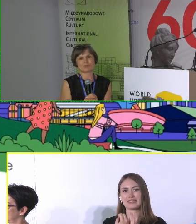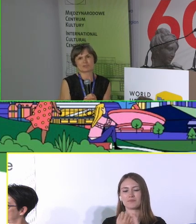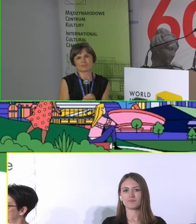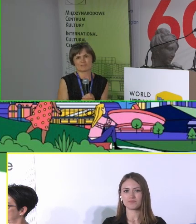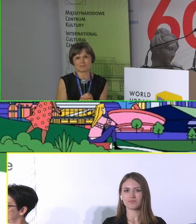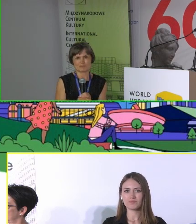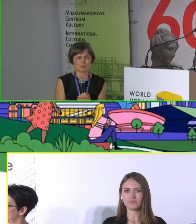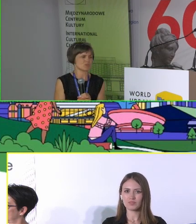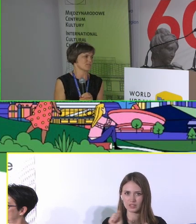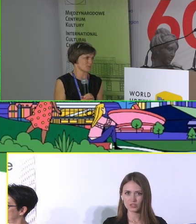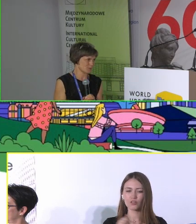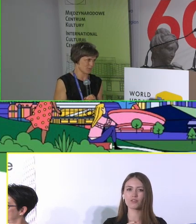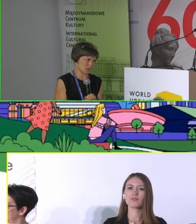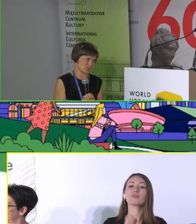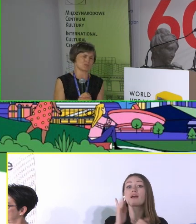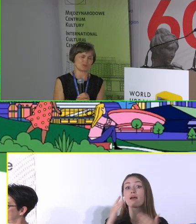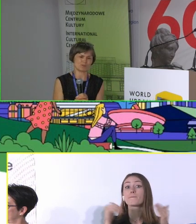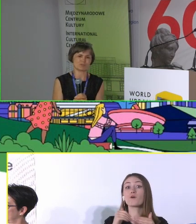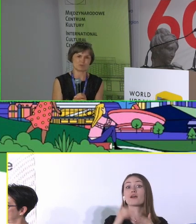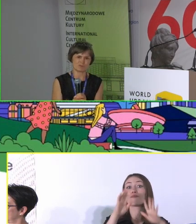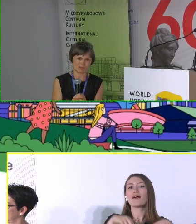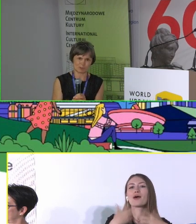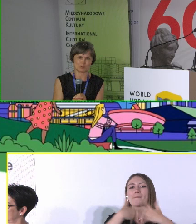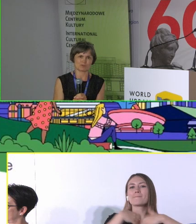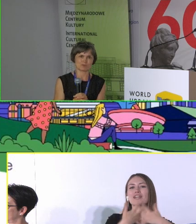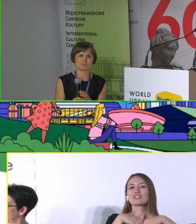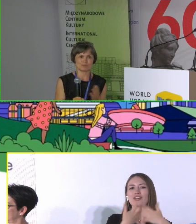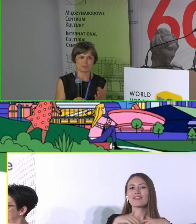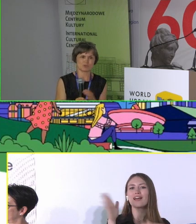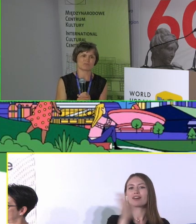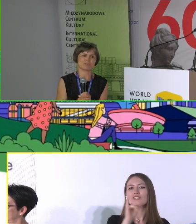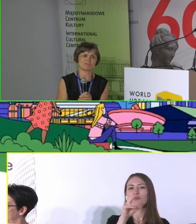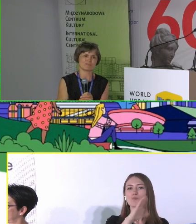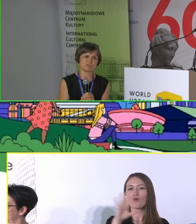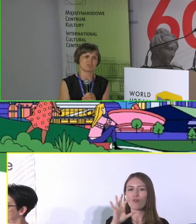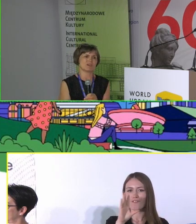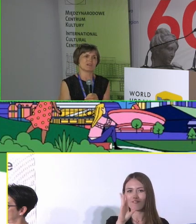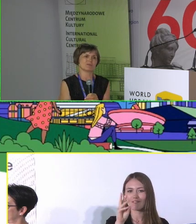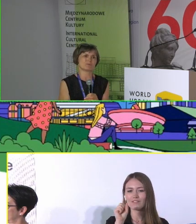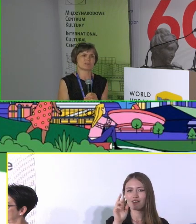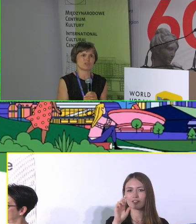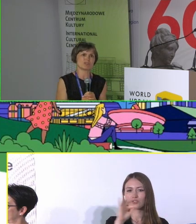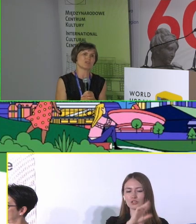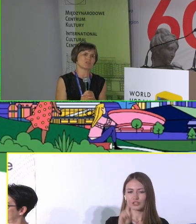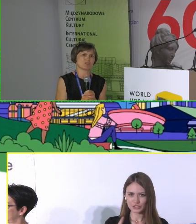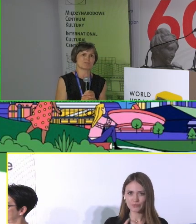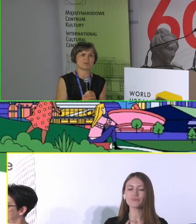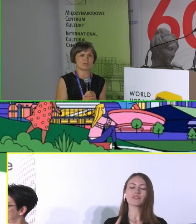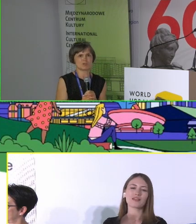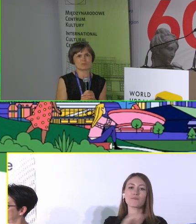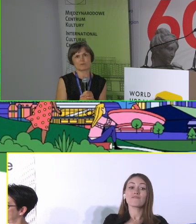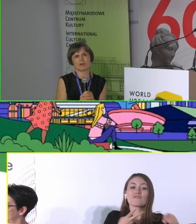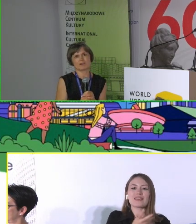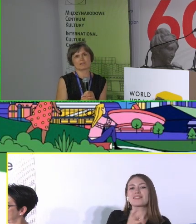Może za wyjątkiem maszyny wyciągowej szybu Wartosz, do której nie można w tej chwili wejść, ale mamy nadzieję, że jak w niej będzie brama